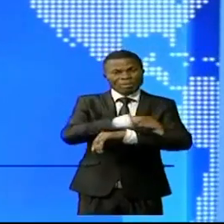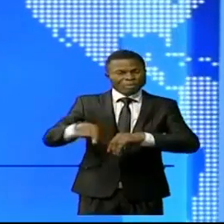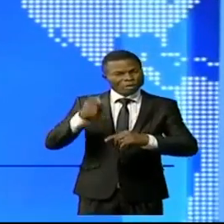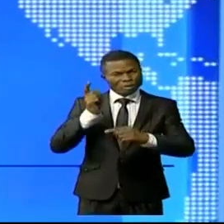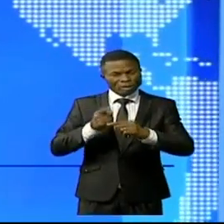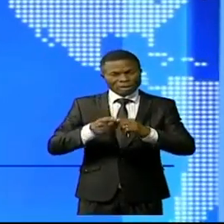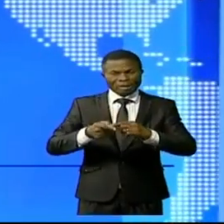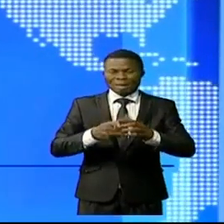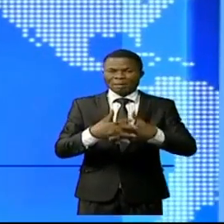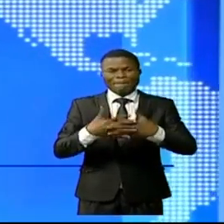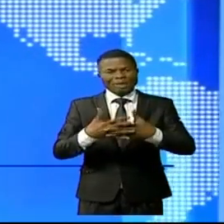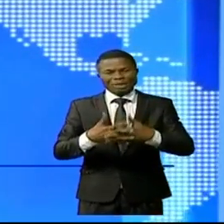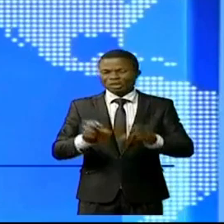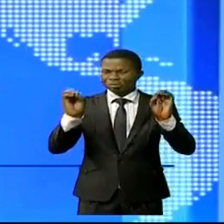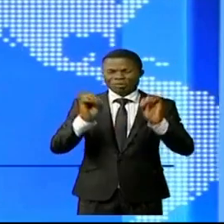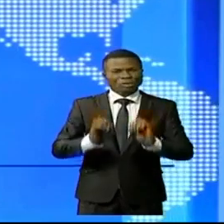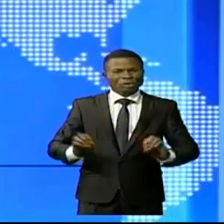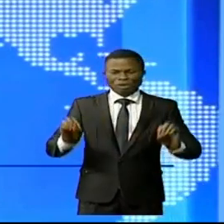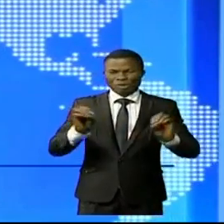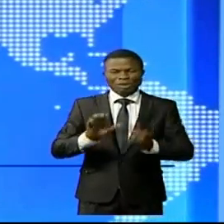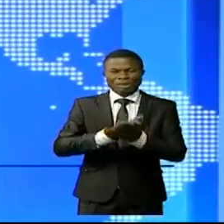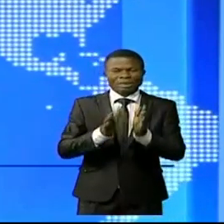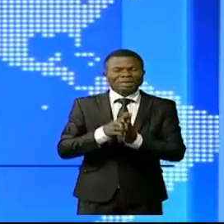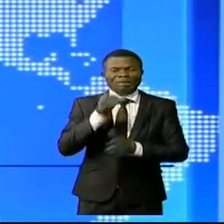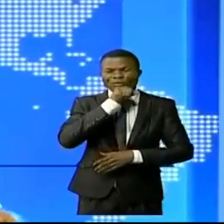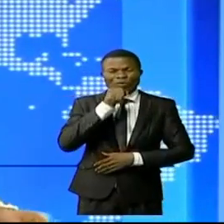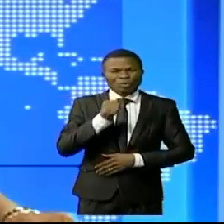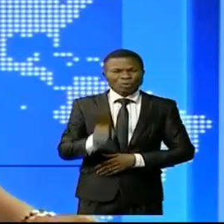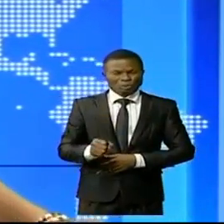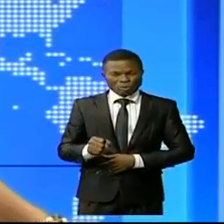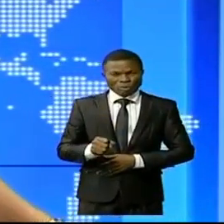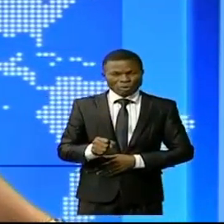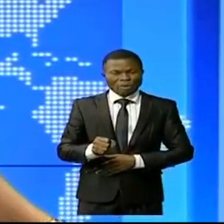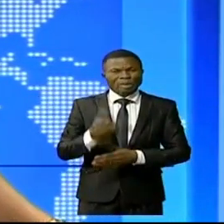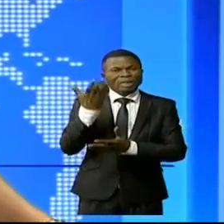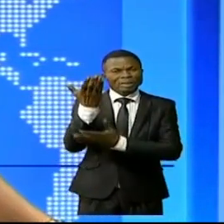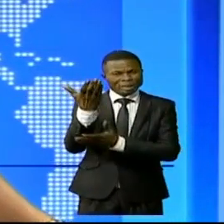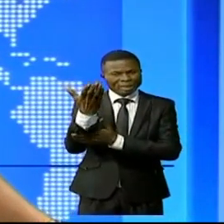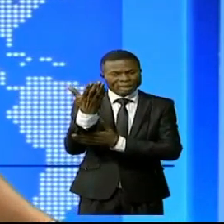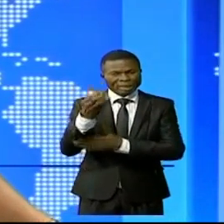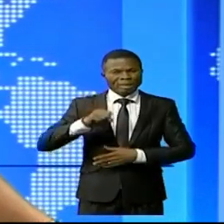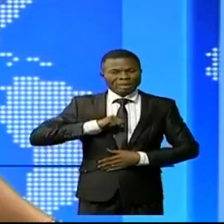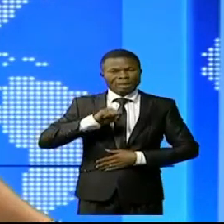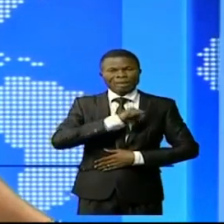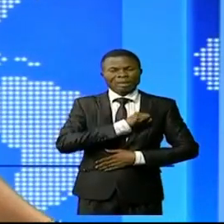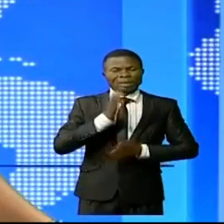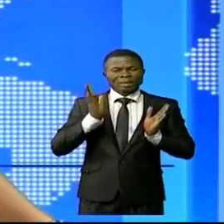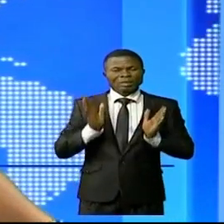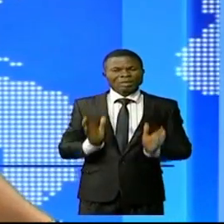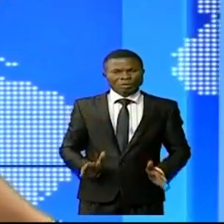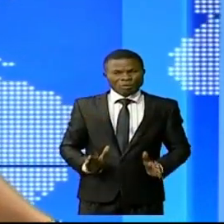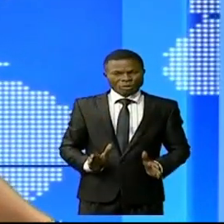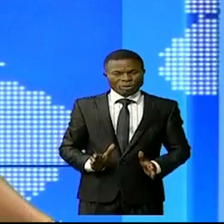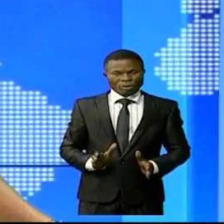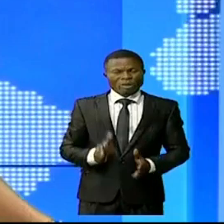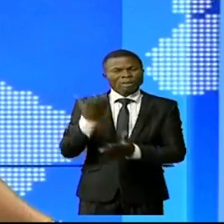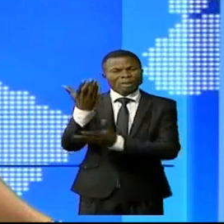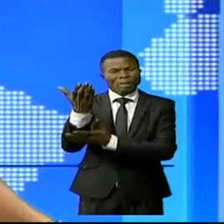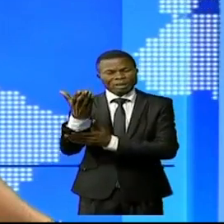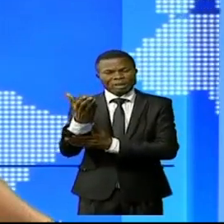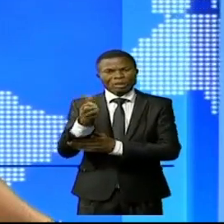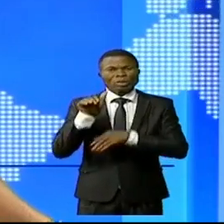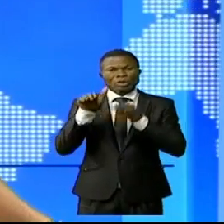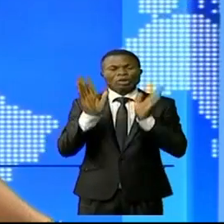même le matériel devenu vétuste, d'où le plaidoyer du sénateur Kapiantumba auprès du nouveau